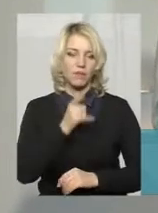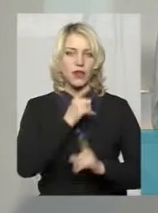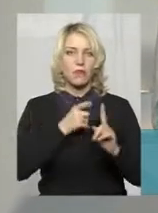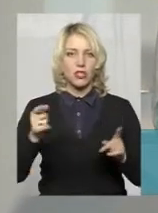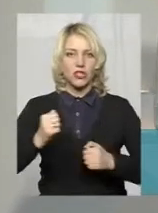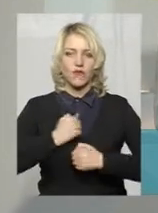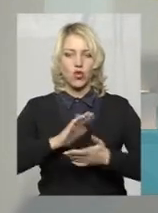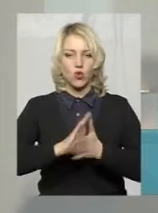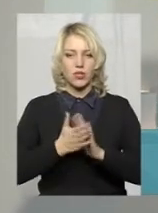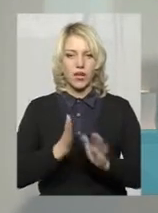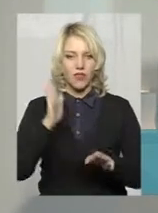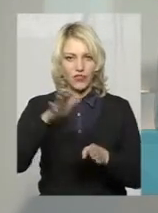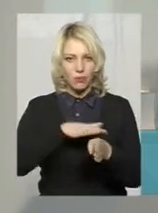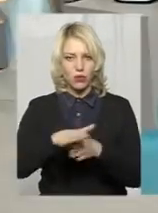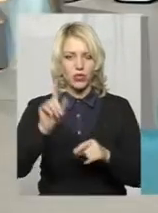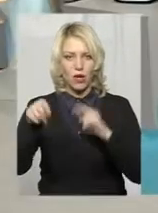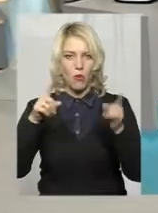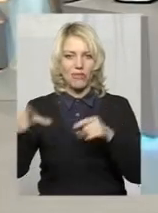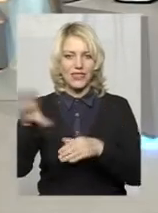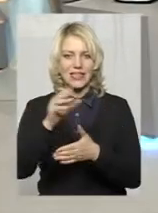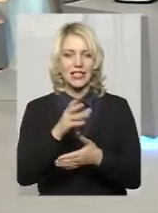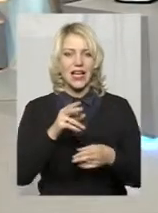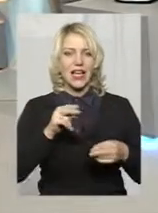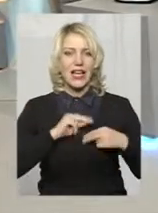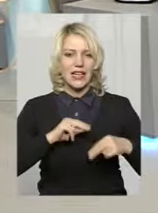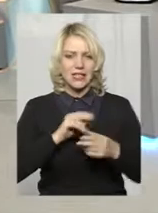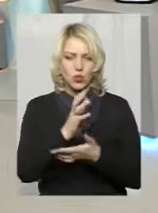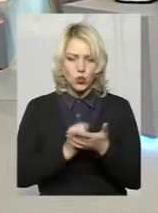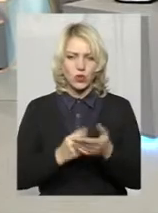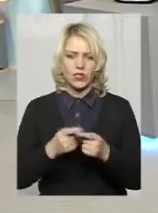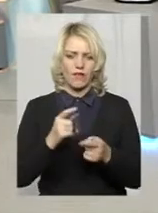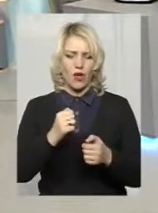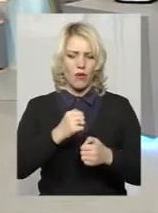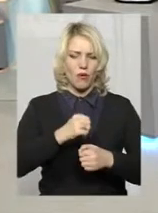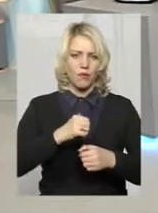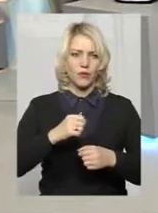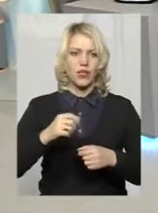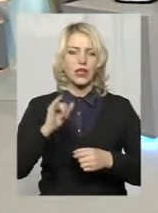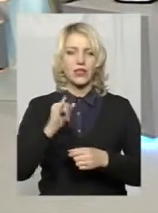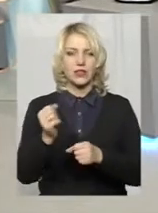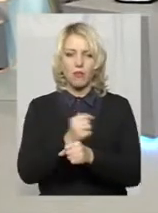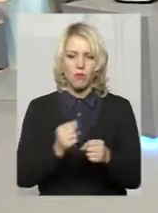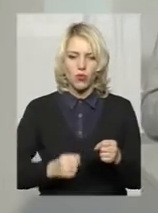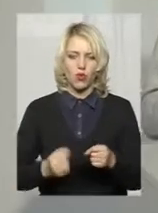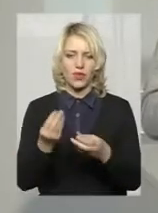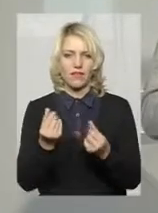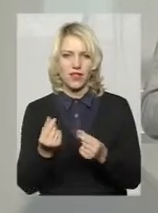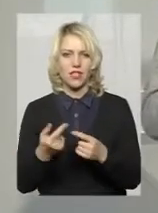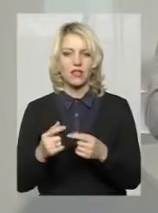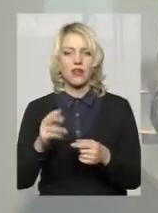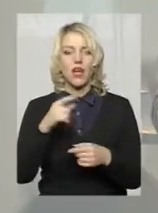воєнного стану відбудеться мобілізація всіх ресурсів. Людські, збройні, фінансові процеси, заявив Петро Порошенко. Хочеться більшого